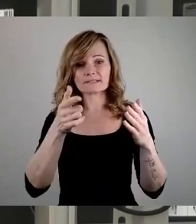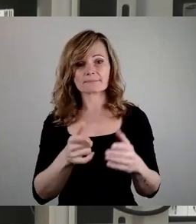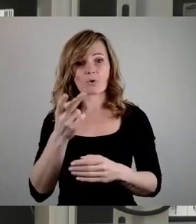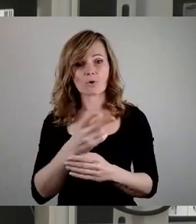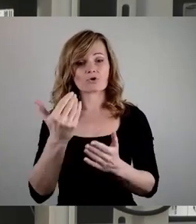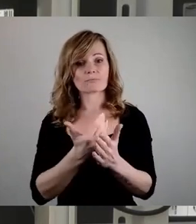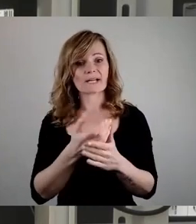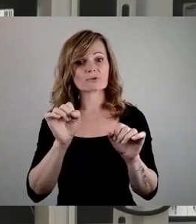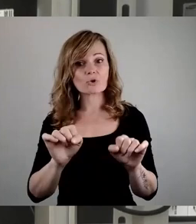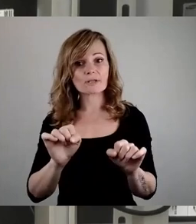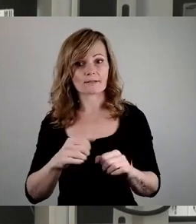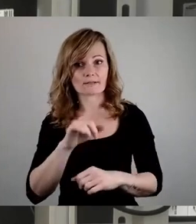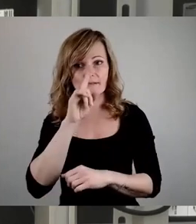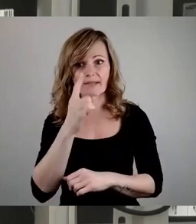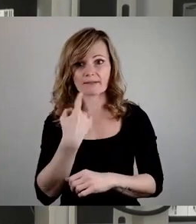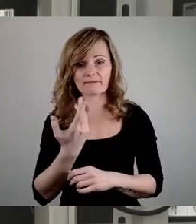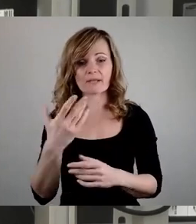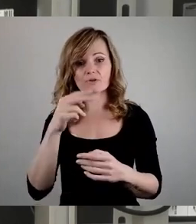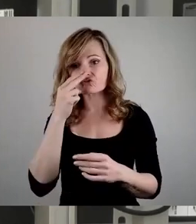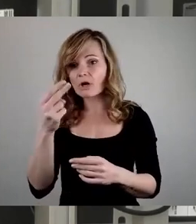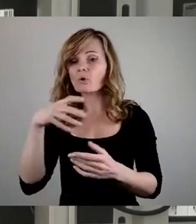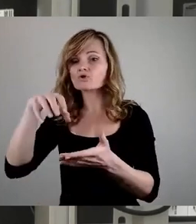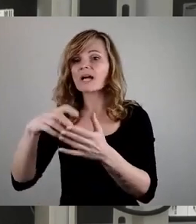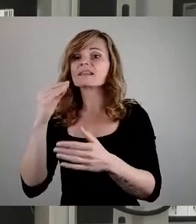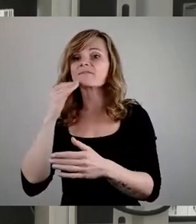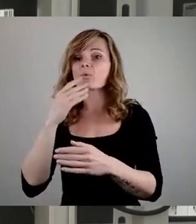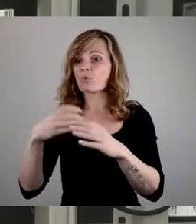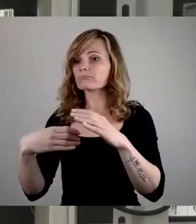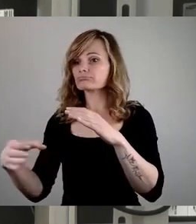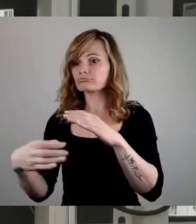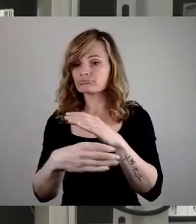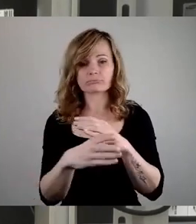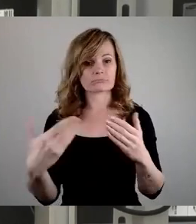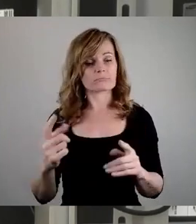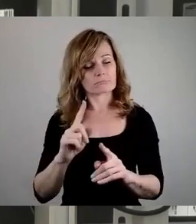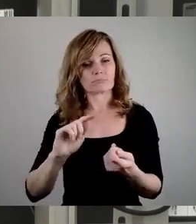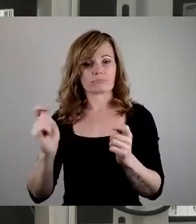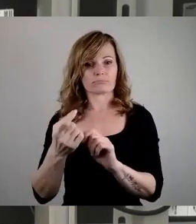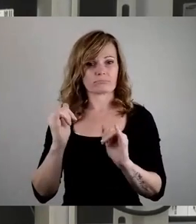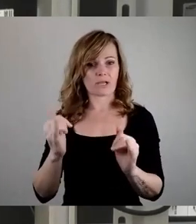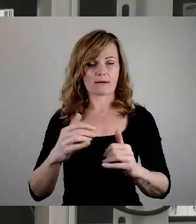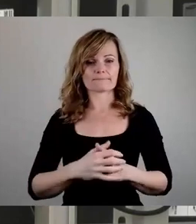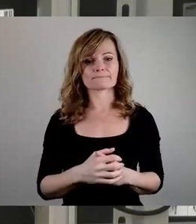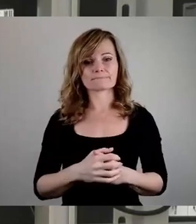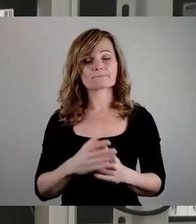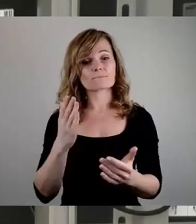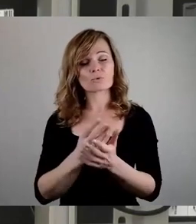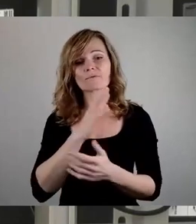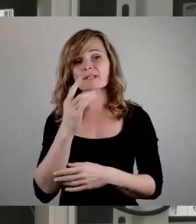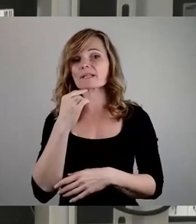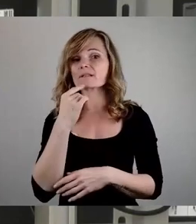können, wenn wir städtisch unterbringen. Und das sollten wir dann auch tun. Es ist viel gesagt worden zu den,